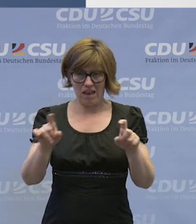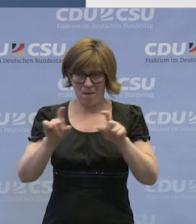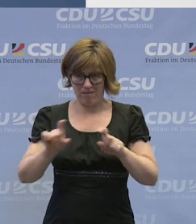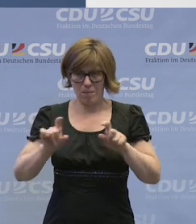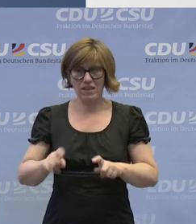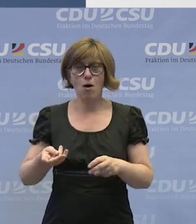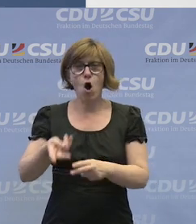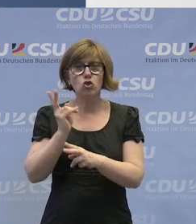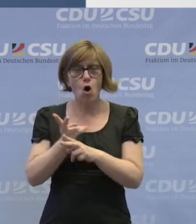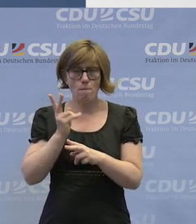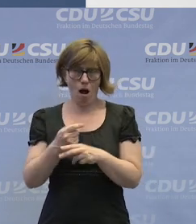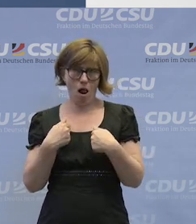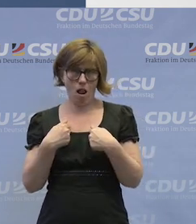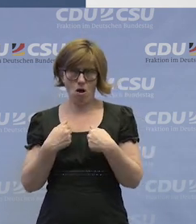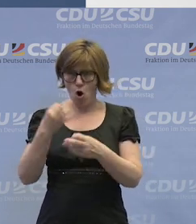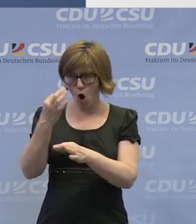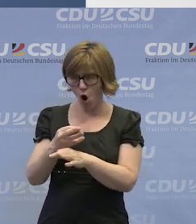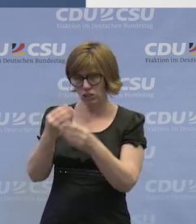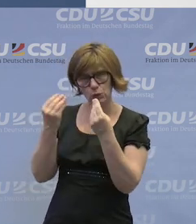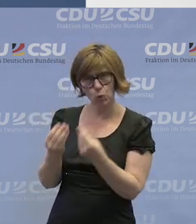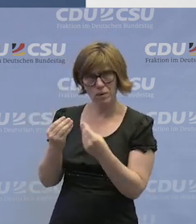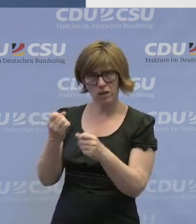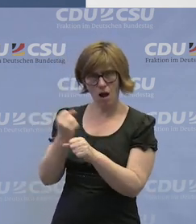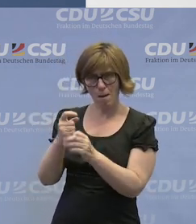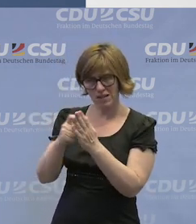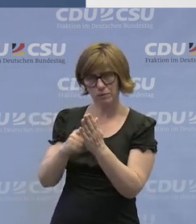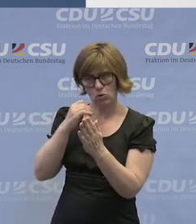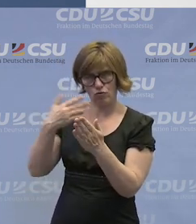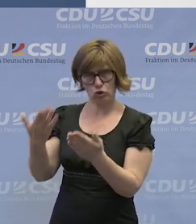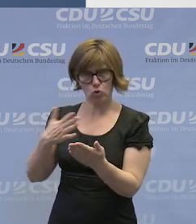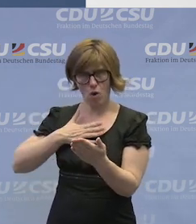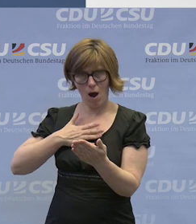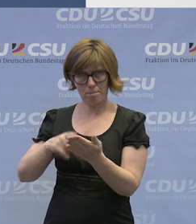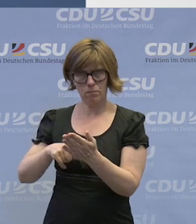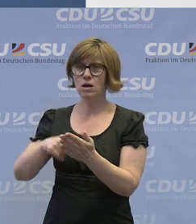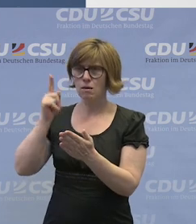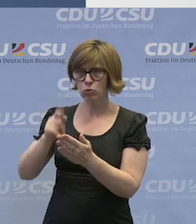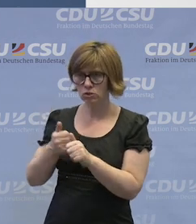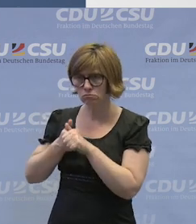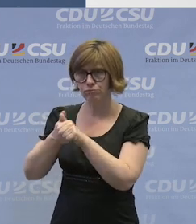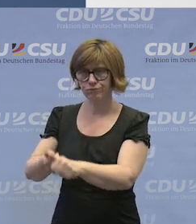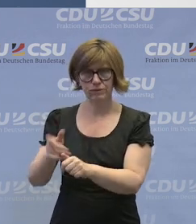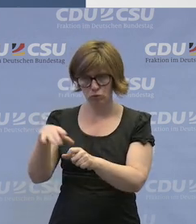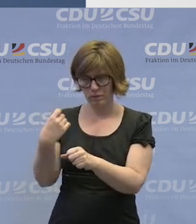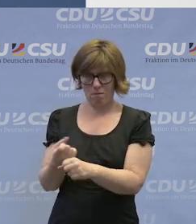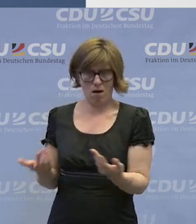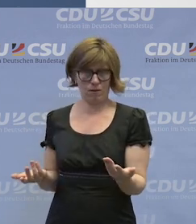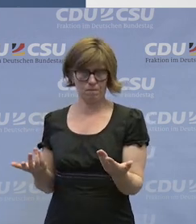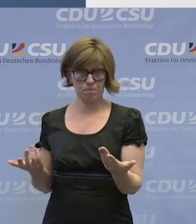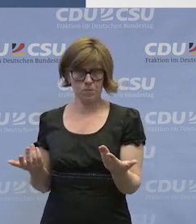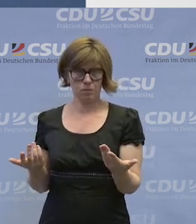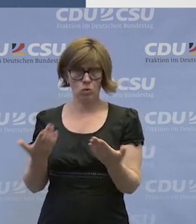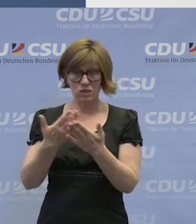wir Normalität, wenn wir ortsübliche Arbeitsbedingungen haben wollen, dann müssen wir uns diesen Sachen öffnen. Und